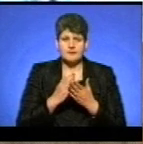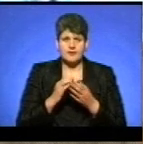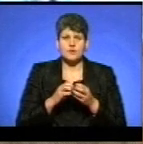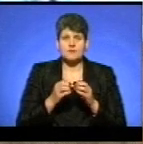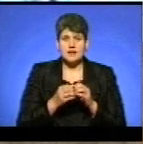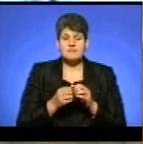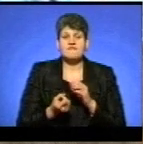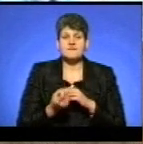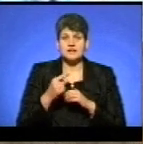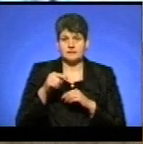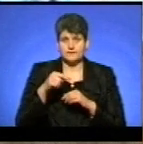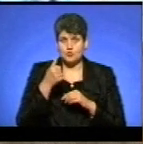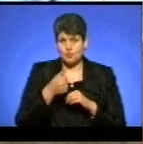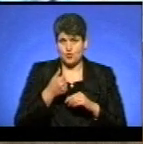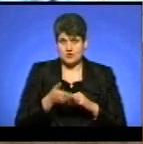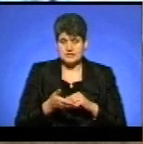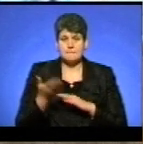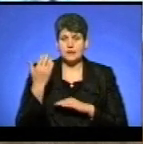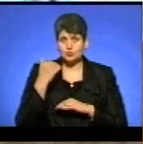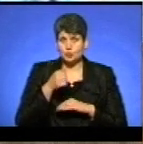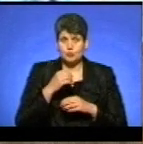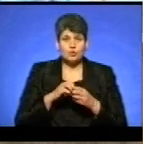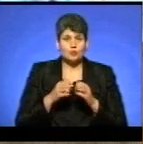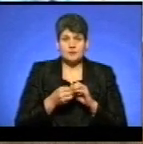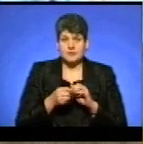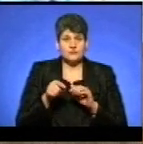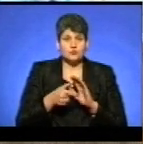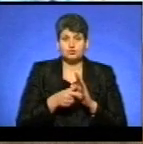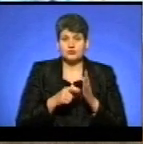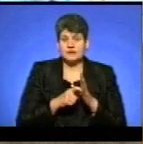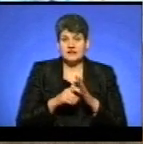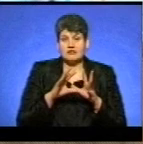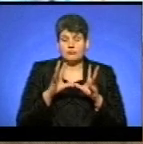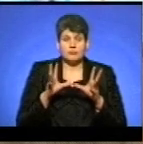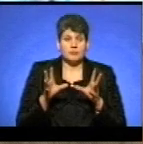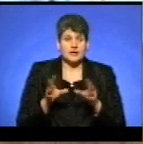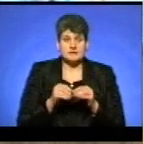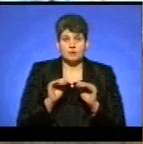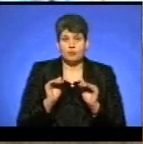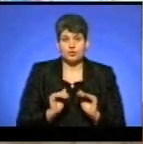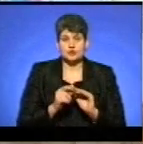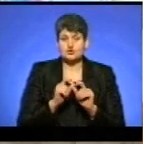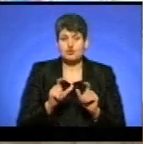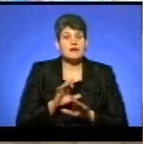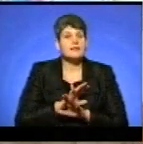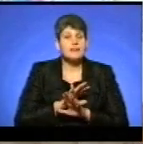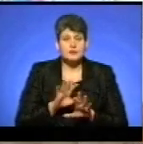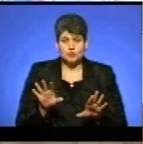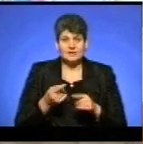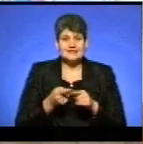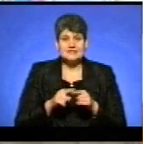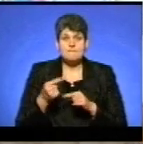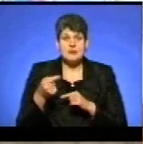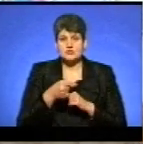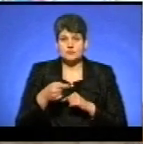в принципі виникла тільки цього року. Минулого року проблеми в цьому класі, як і в принципі молодші школьні були. Це перший повер